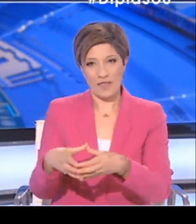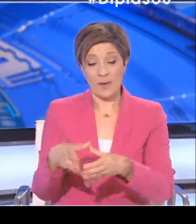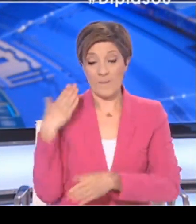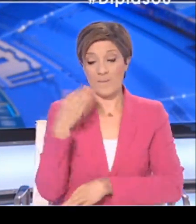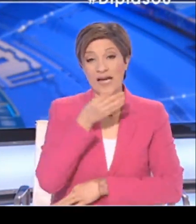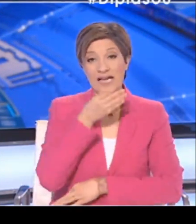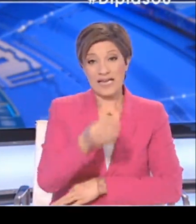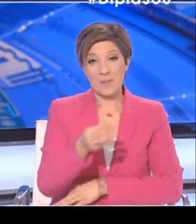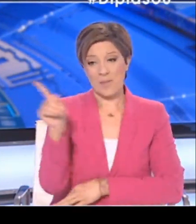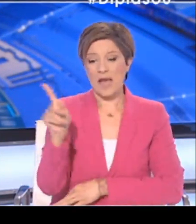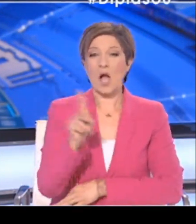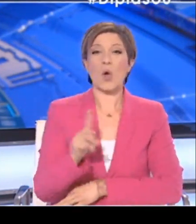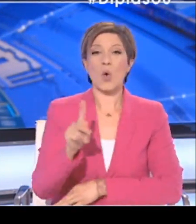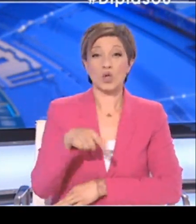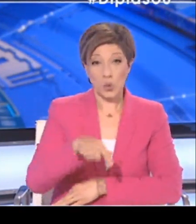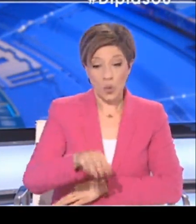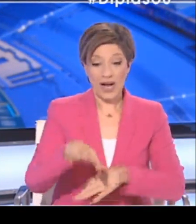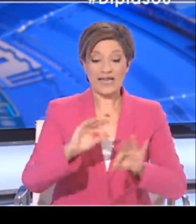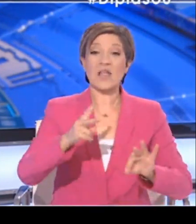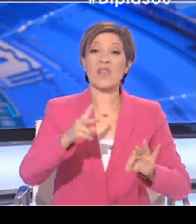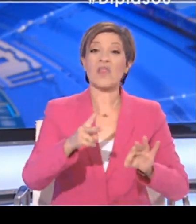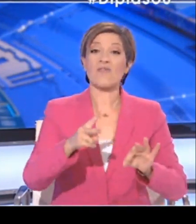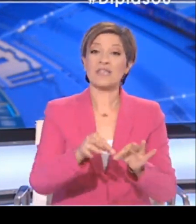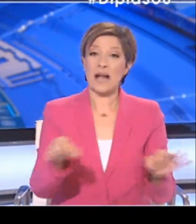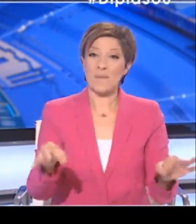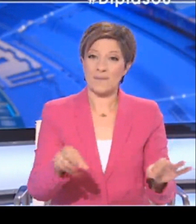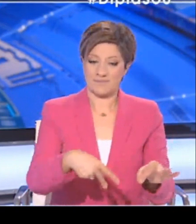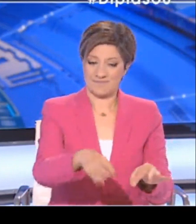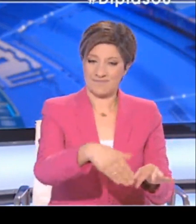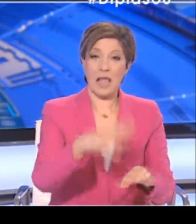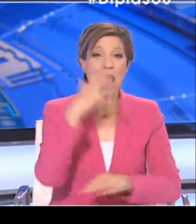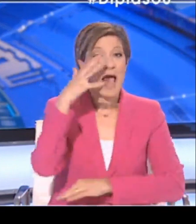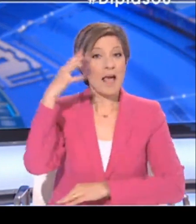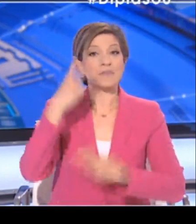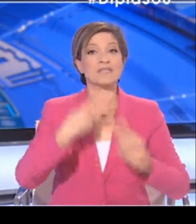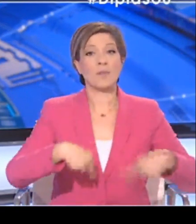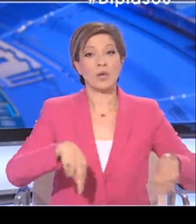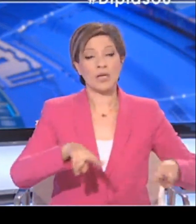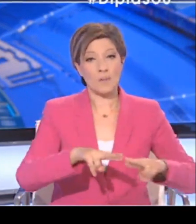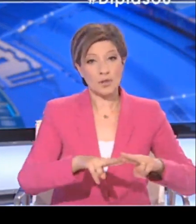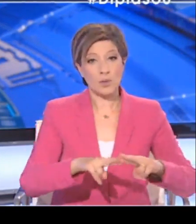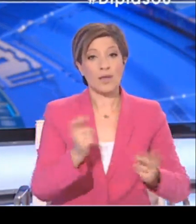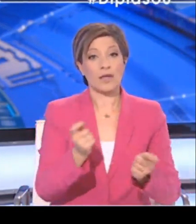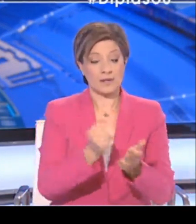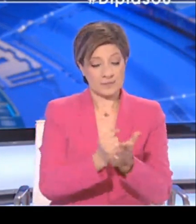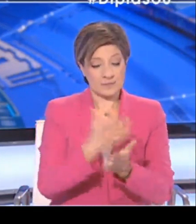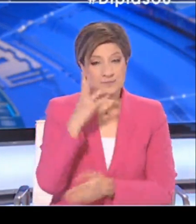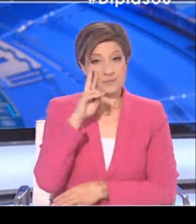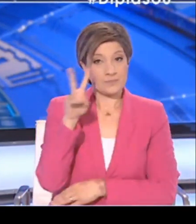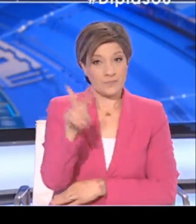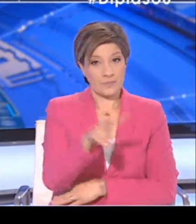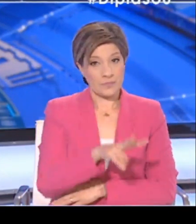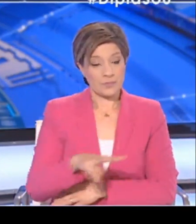πριν από τον κύριο Κοστρίκη μπαίνουμε στη δεύτερη φάση άρα η Επιστημονική Επιτροπή θα αξιολογήσει ξανά